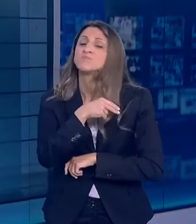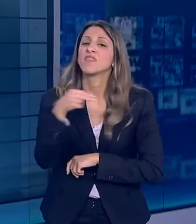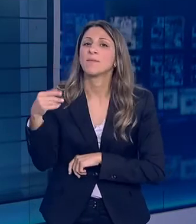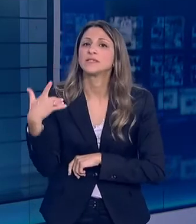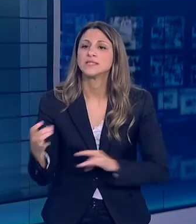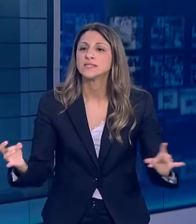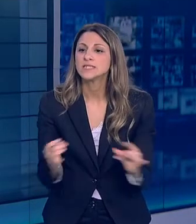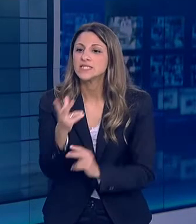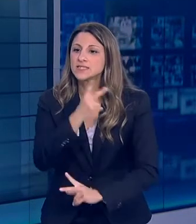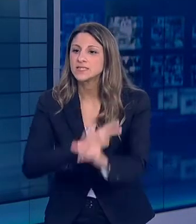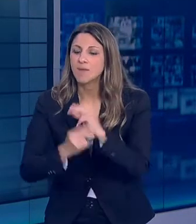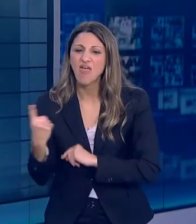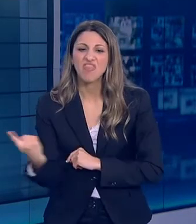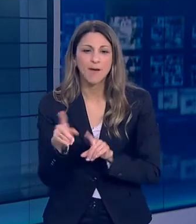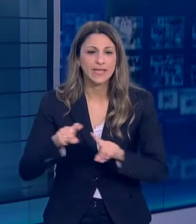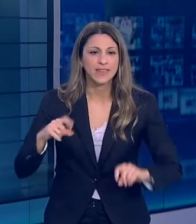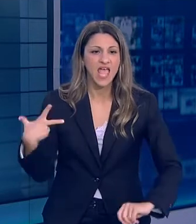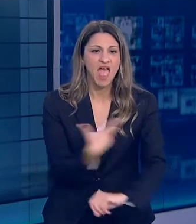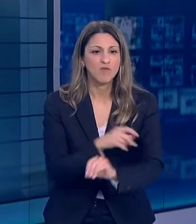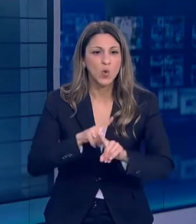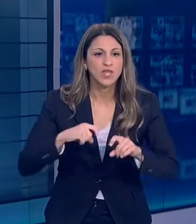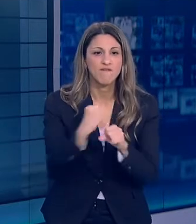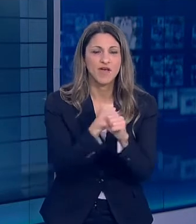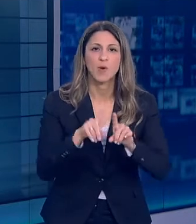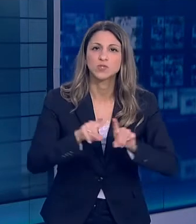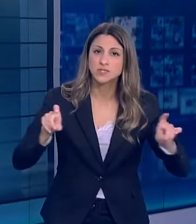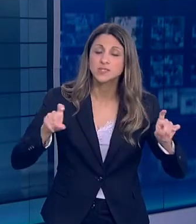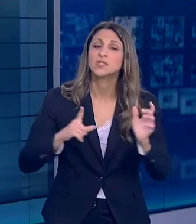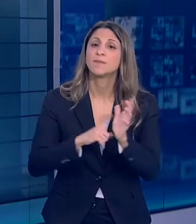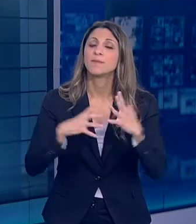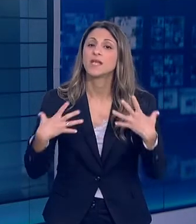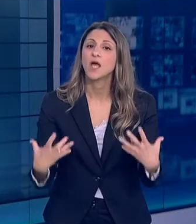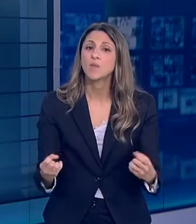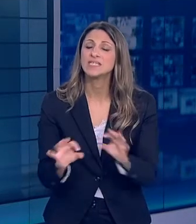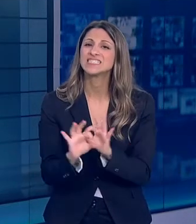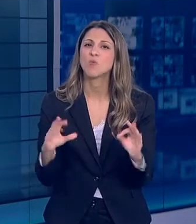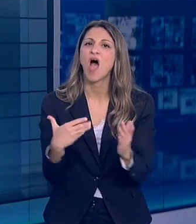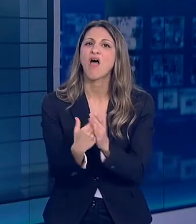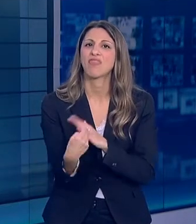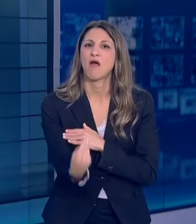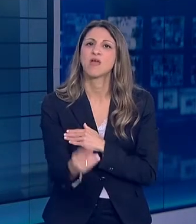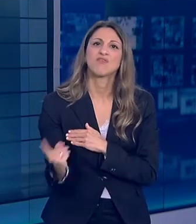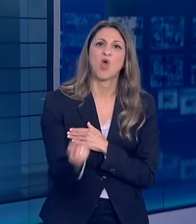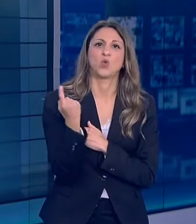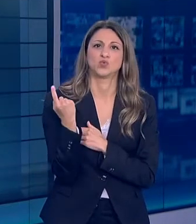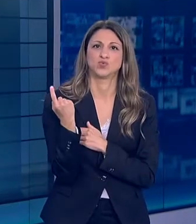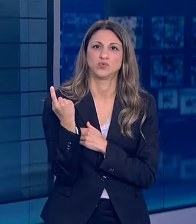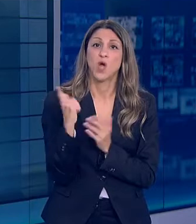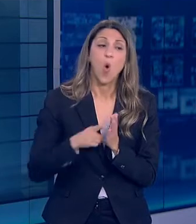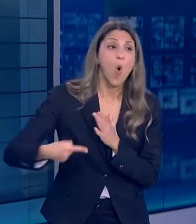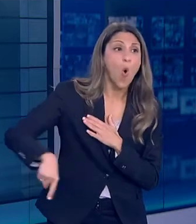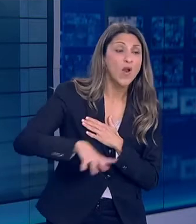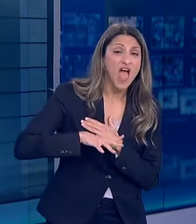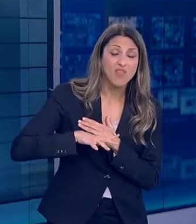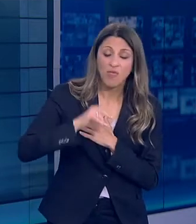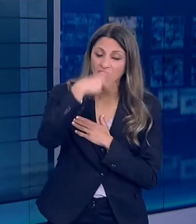είτε θεραπεία είτε εμβόλιο θα εξασφαλίζει μη αποκλειστικές άδειες και αδειοδοτήσεις και θα υπάρχει η πρόβλεψη της πρόσβασης στον απλό